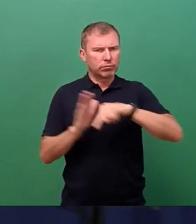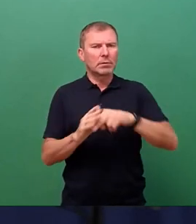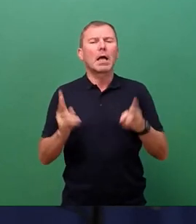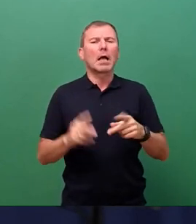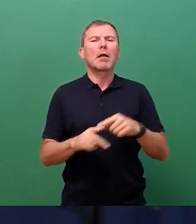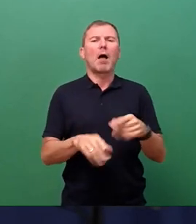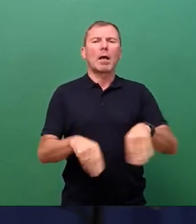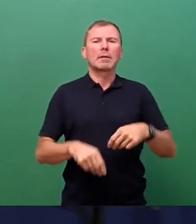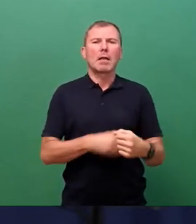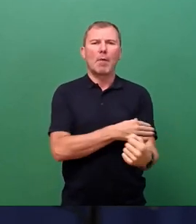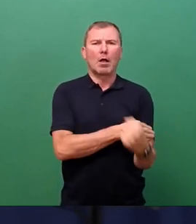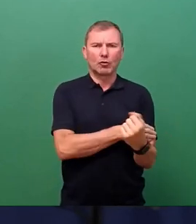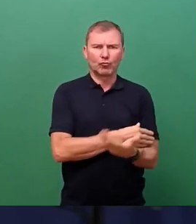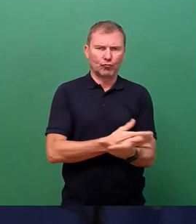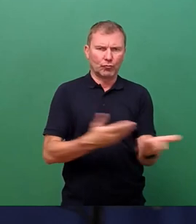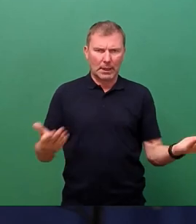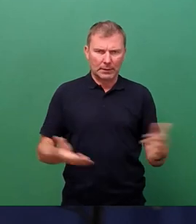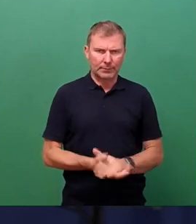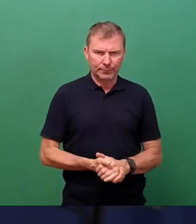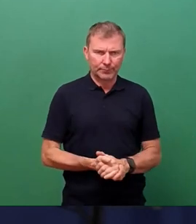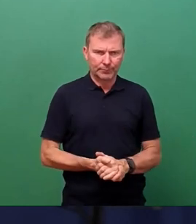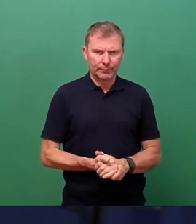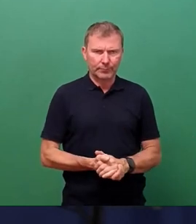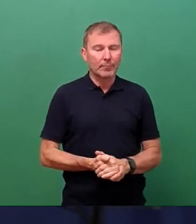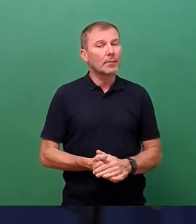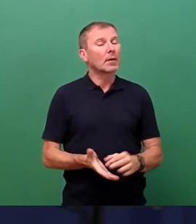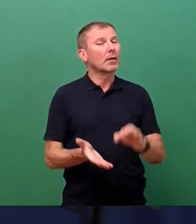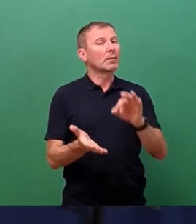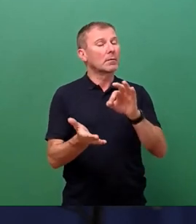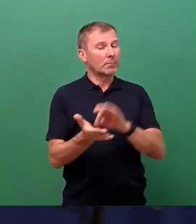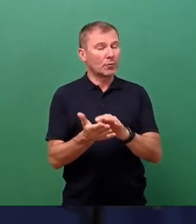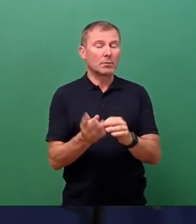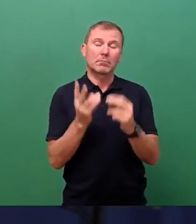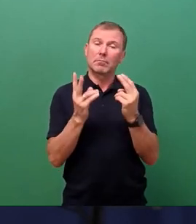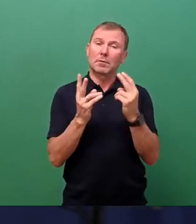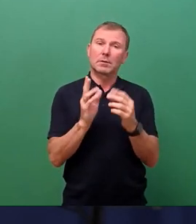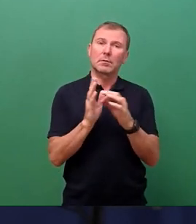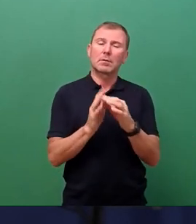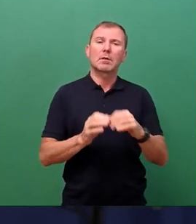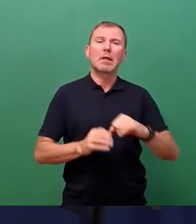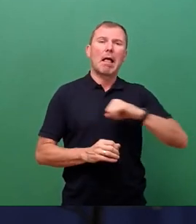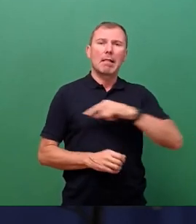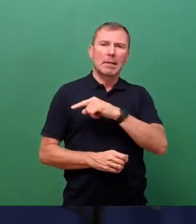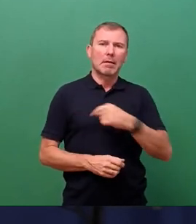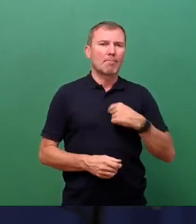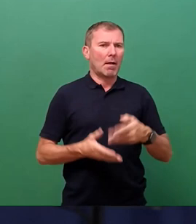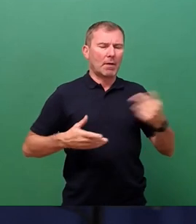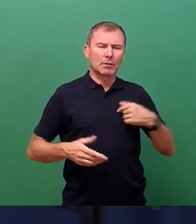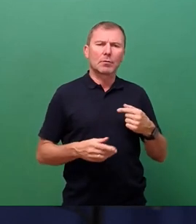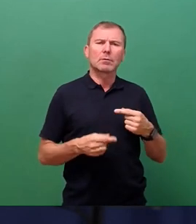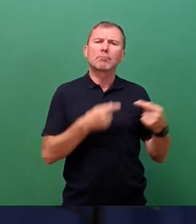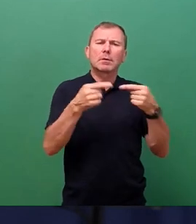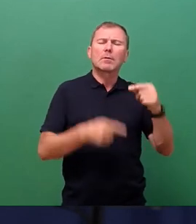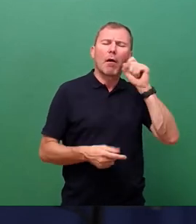Arbeitnehmern nochmal deutlich stärkt. Ein Punkt, auf den im Übrigen die Kollegen der Linken wie auch meiner Fraktion in den Debatten immer wieder